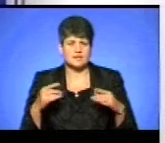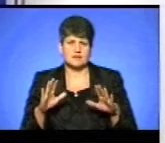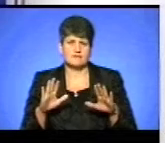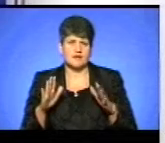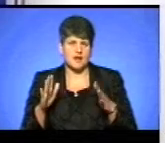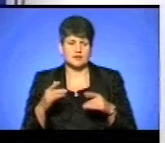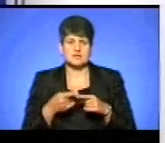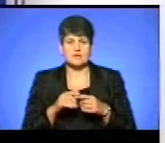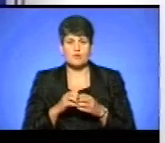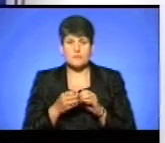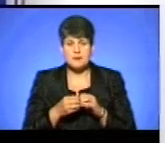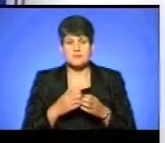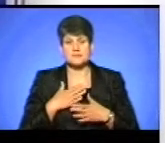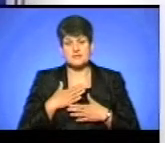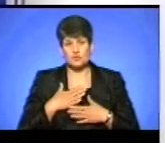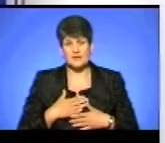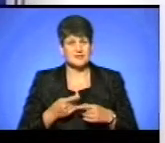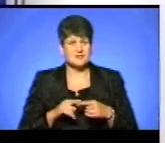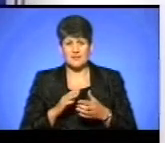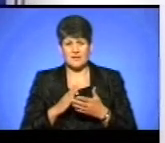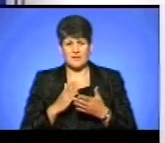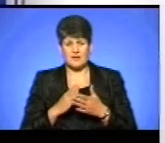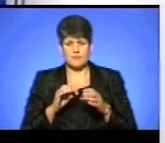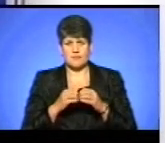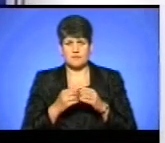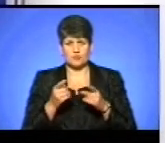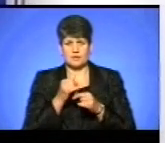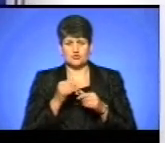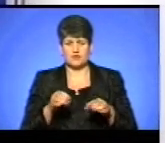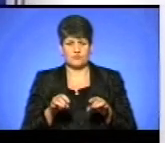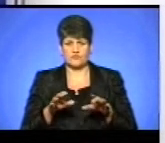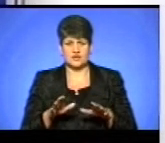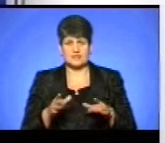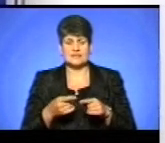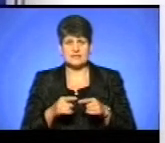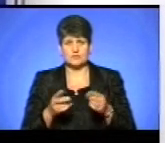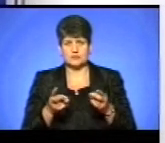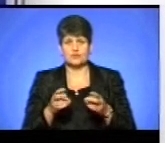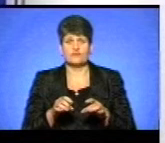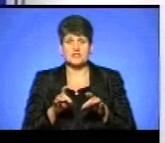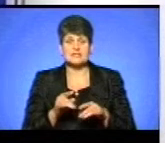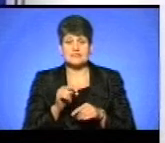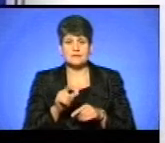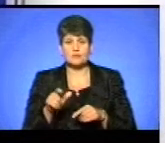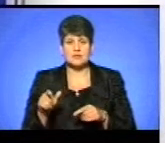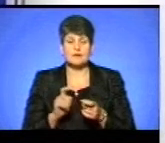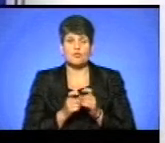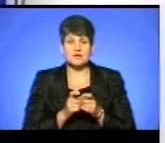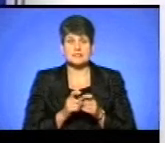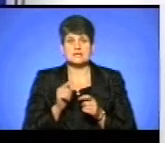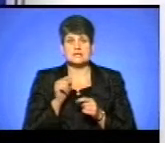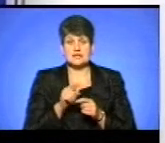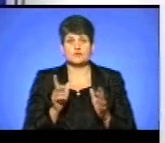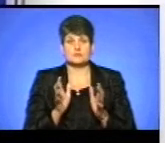проблеми, які би задовільнили. Тобто, це не є якась така проблема, яку не можна вирішити. Це потрібно вирішувати з тими людьми, які вже 4 роки борються за те, щоб